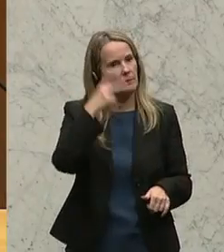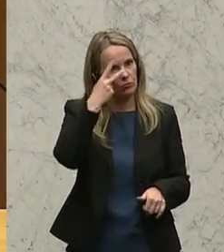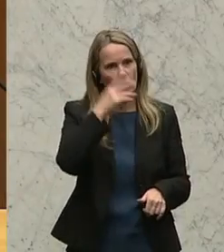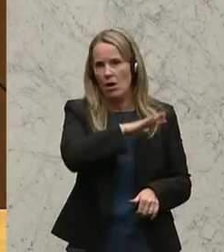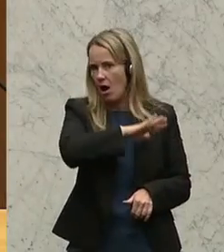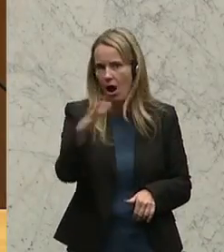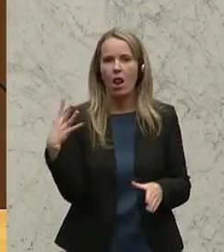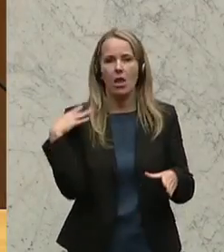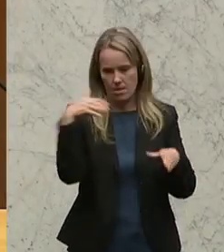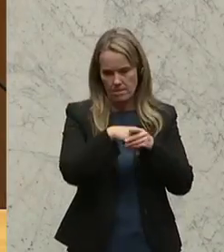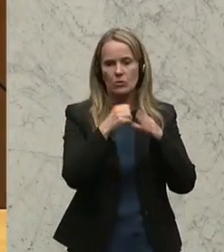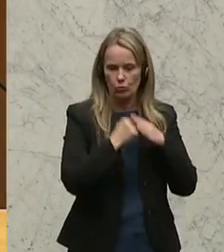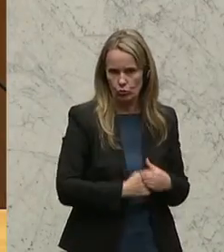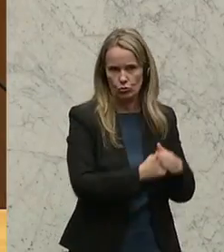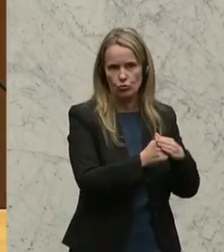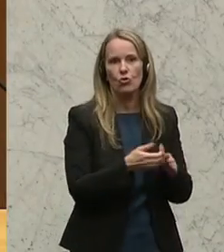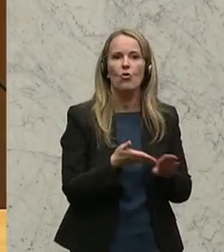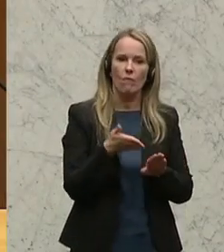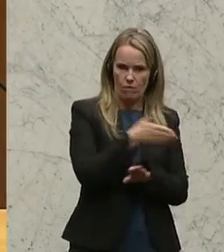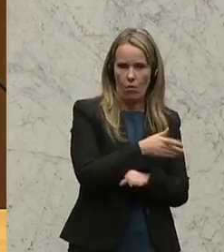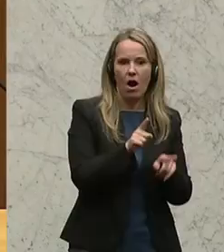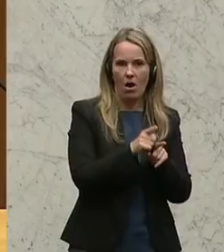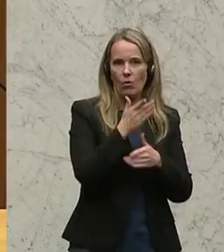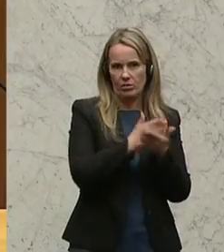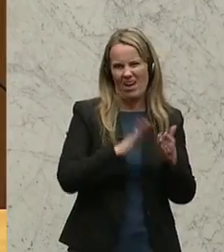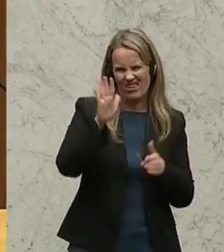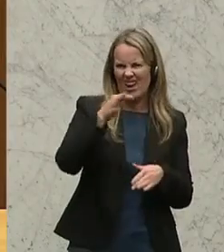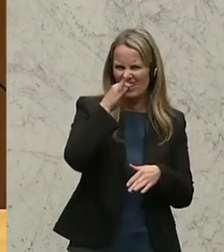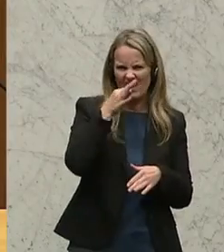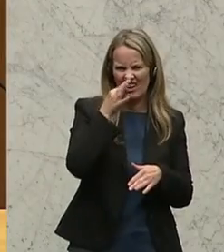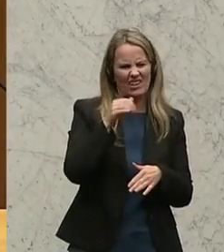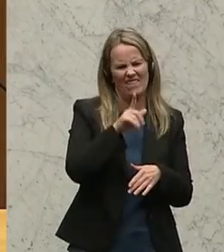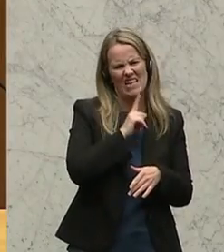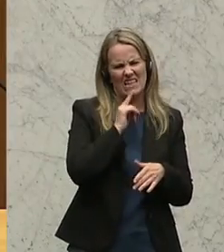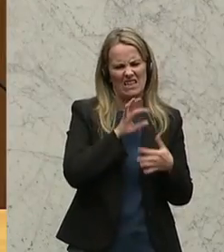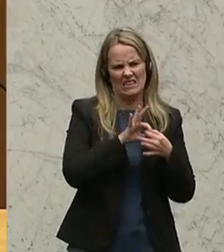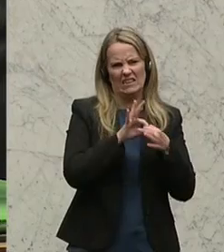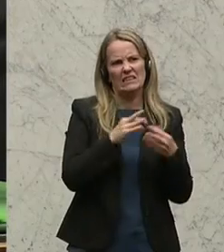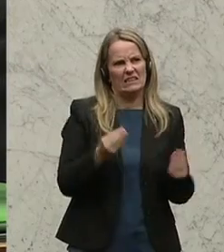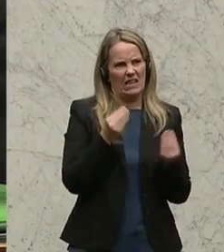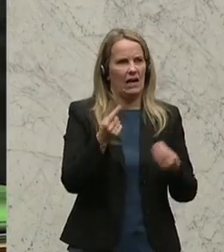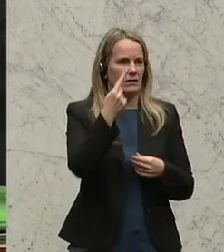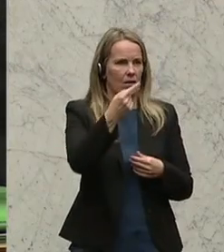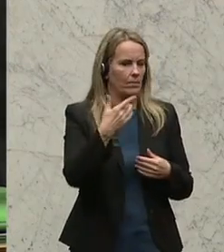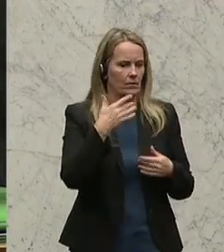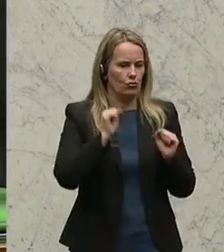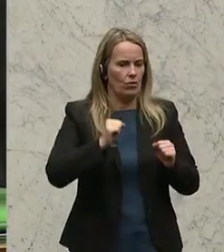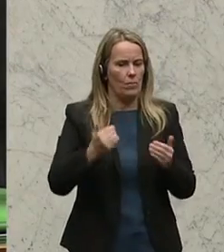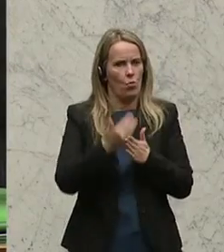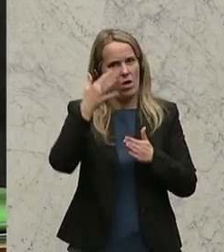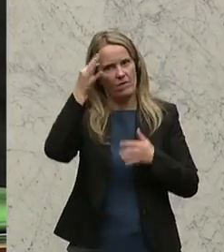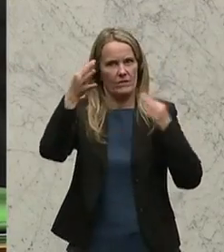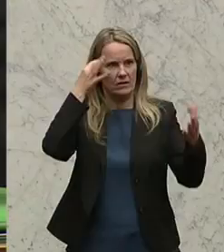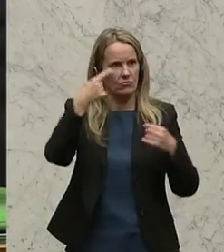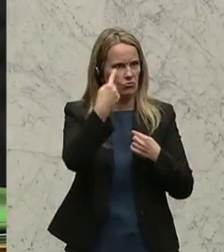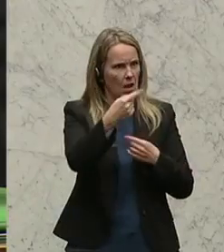von allen mitgetragen. Vorher natürlich dieser Teil deiner Rede, wenig zur Sache, aber du erfindest dich hier wieder neu und du hast